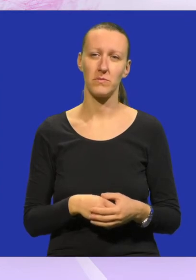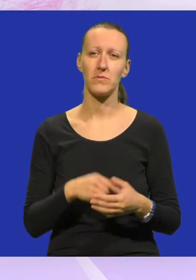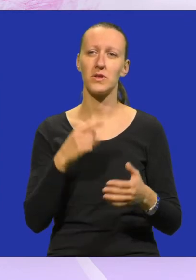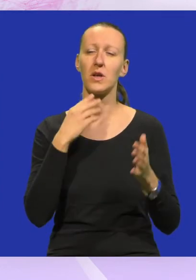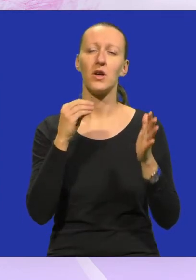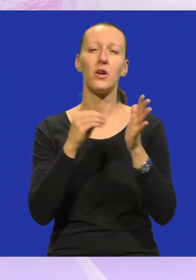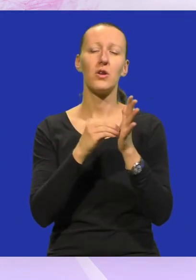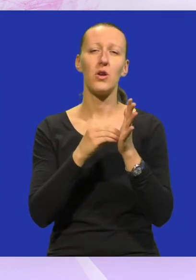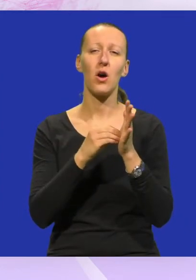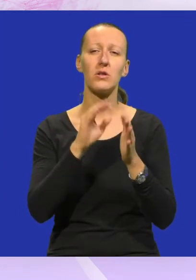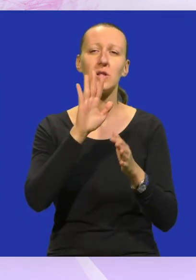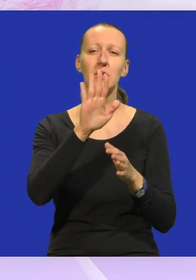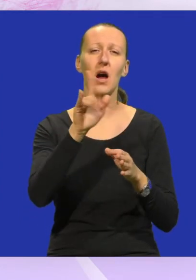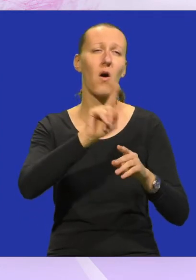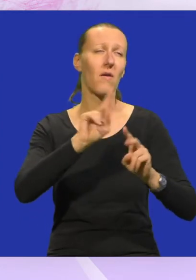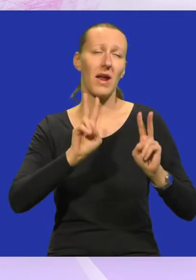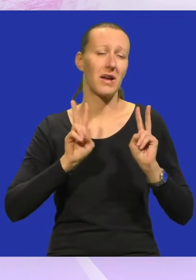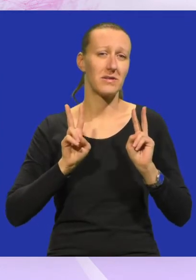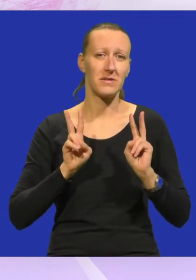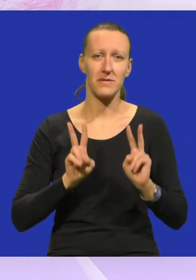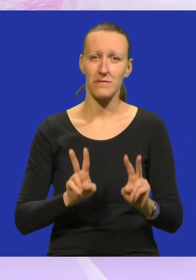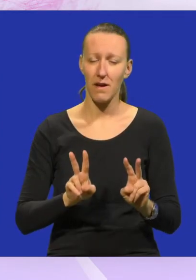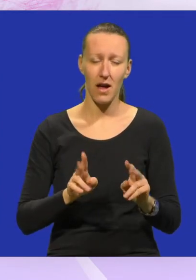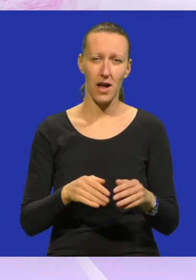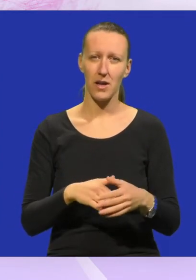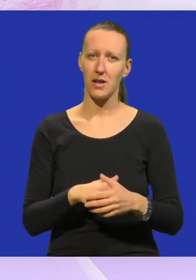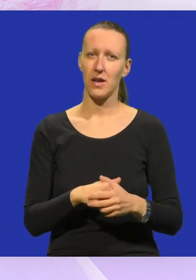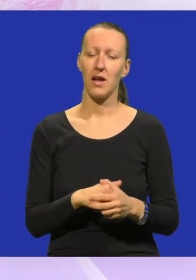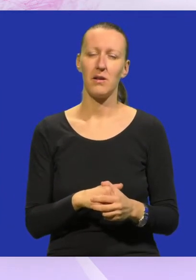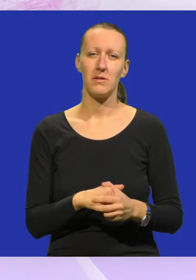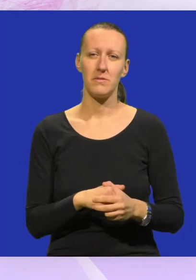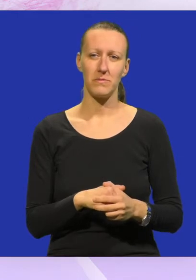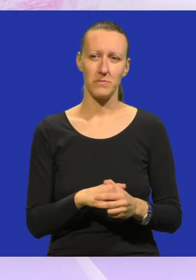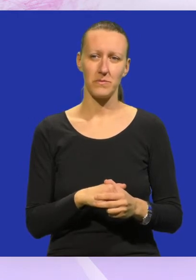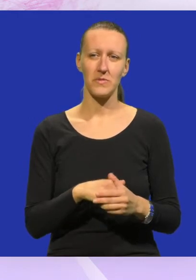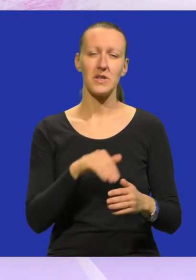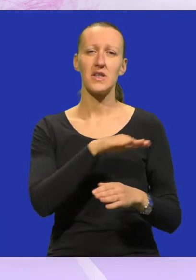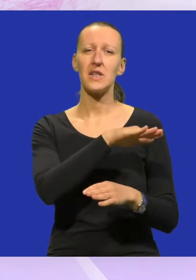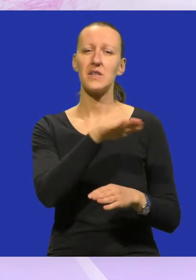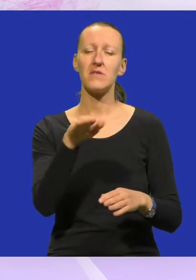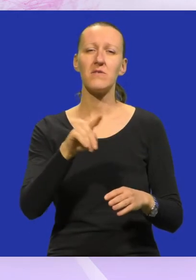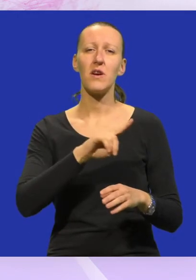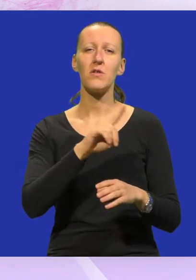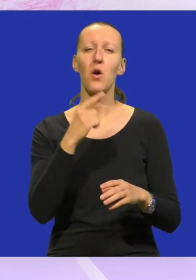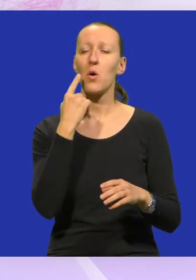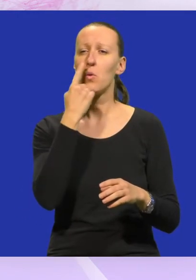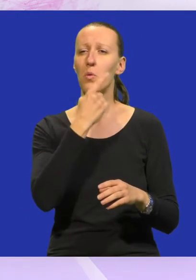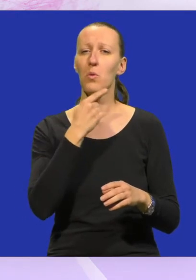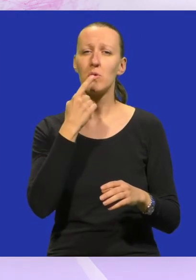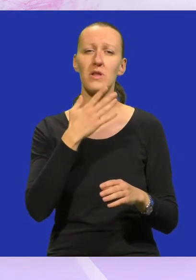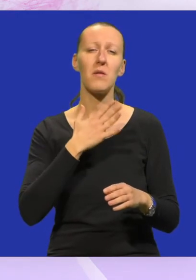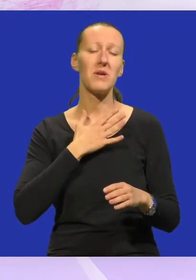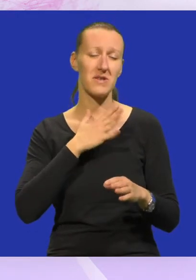još si tako nestvarna, sve dok uzna mame